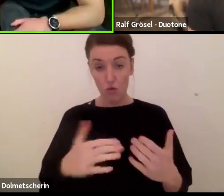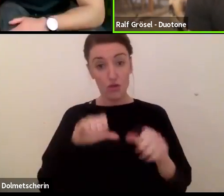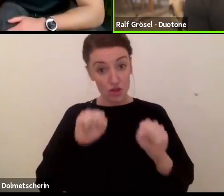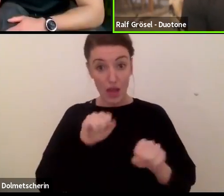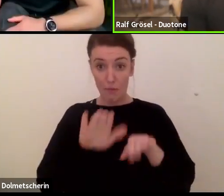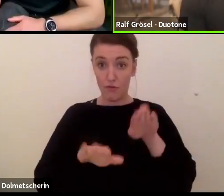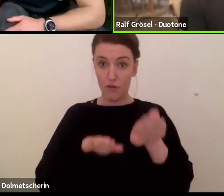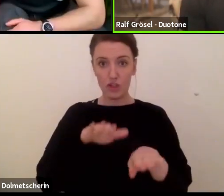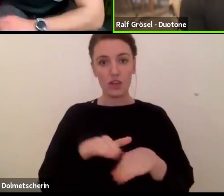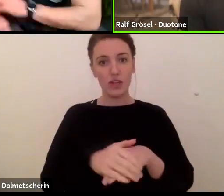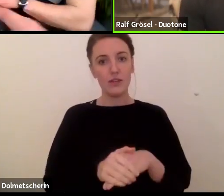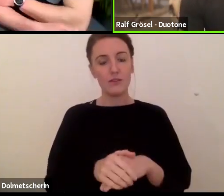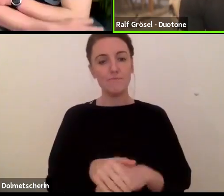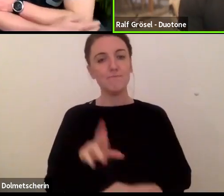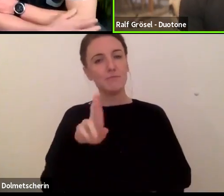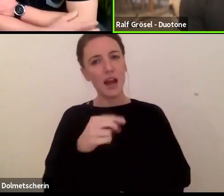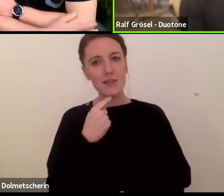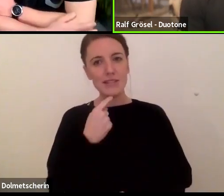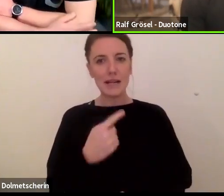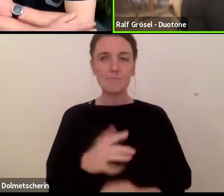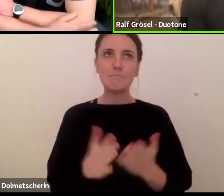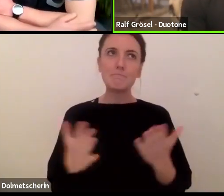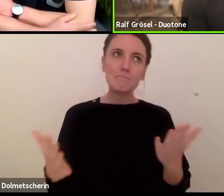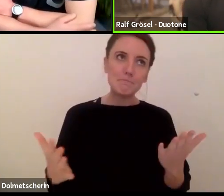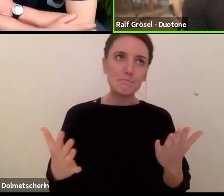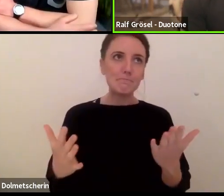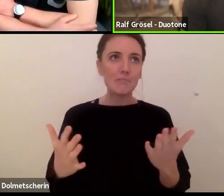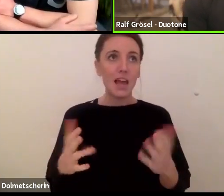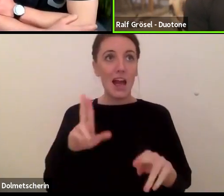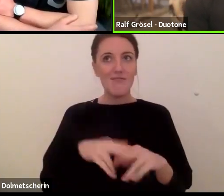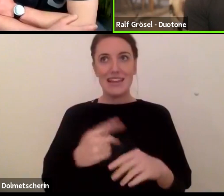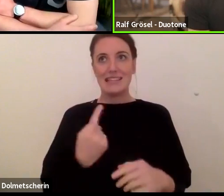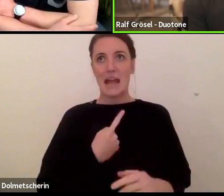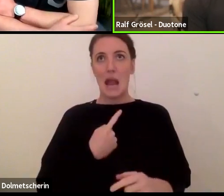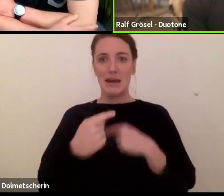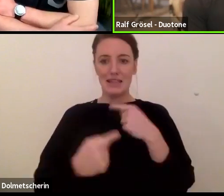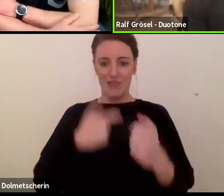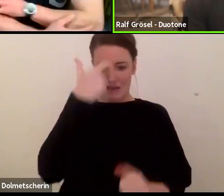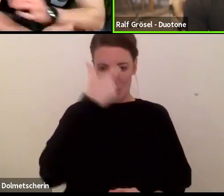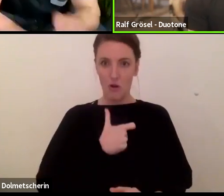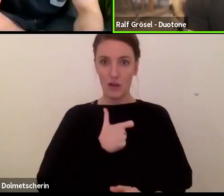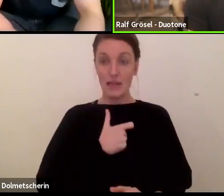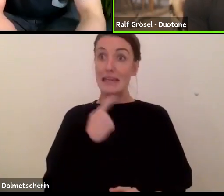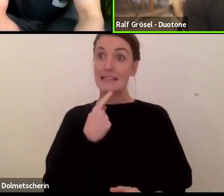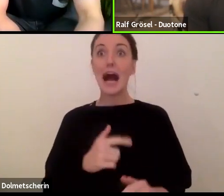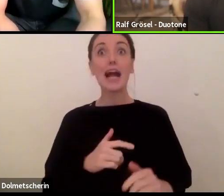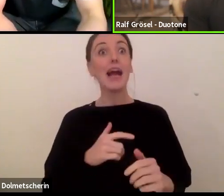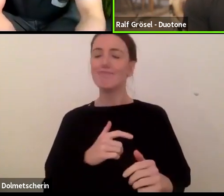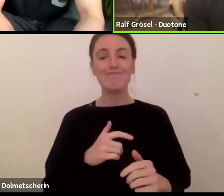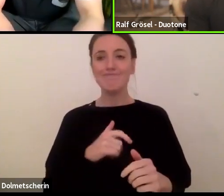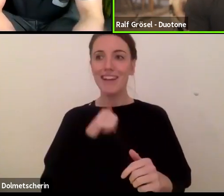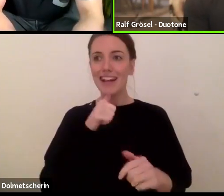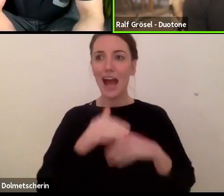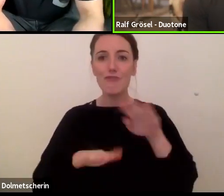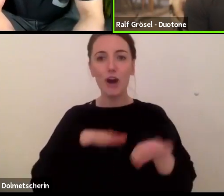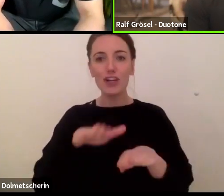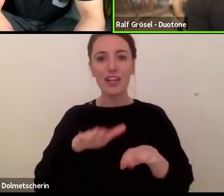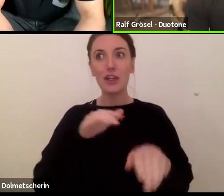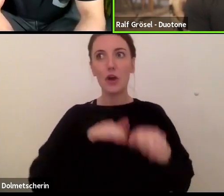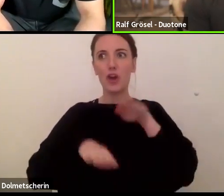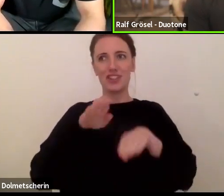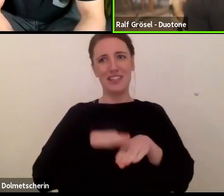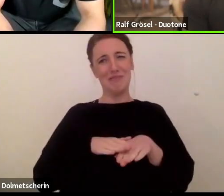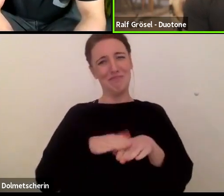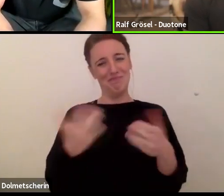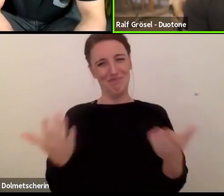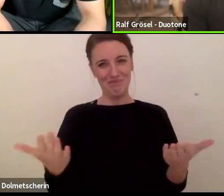Also ich sage mal so, wenn jetzt irgendwie ein Entwickler sagen würde, es wäre ein Rückschritt, dann weiß ich nicht, ob das A ein guter Entwickler wäre. Also